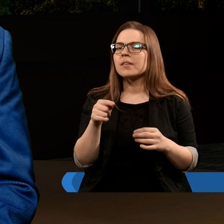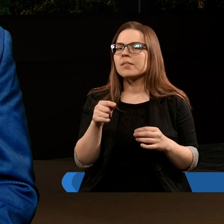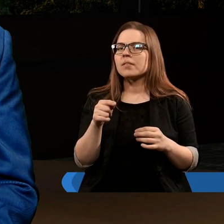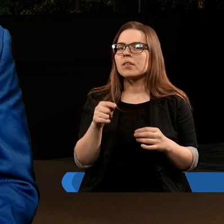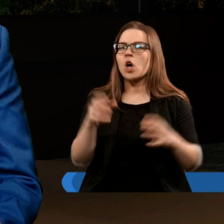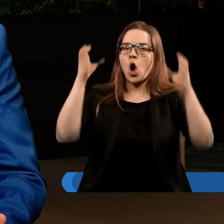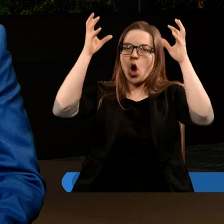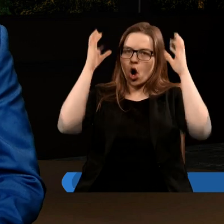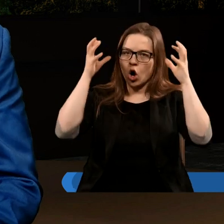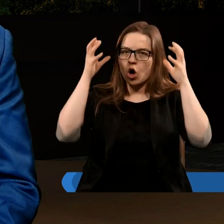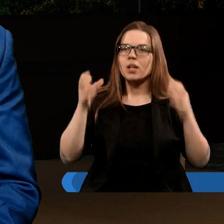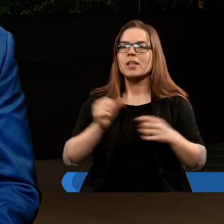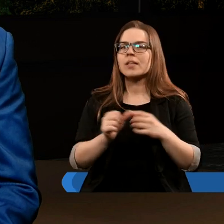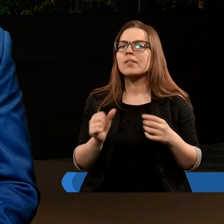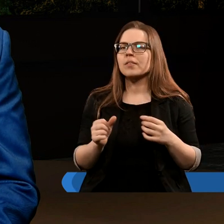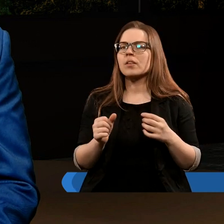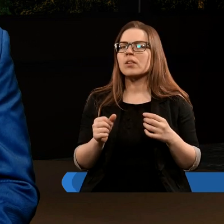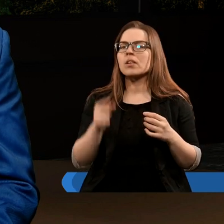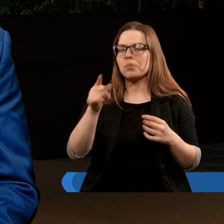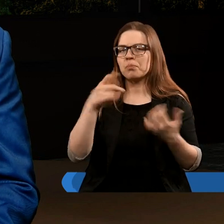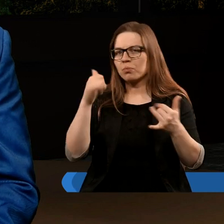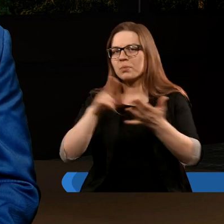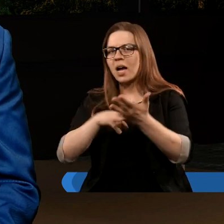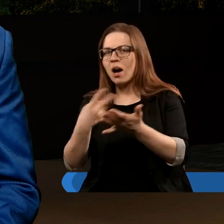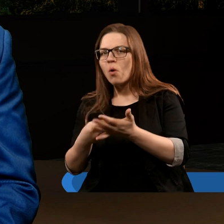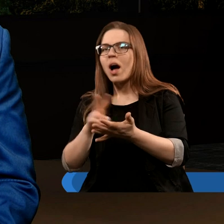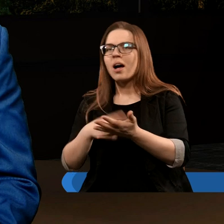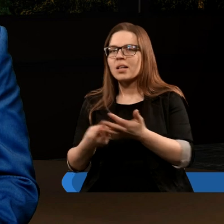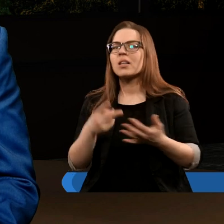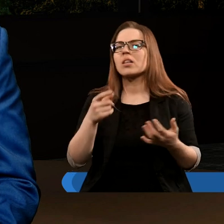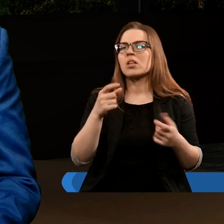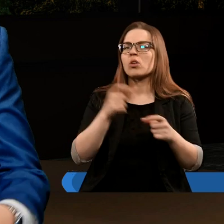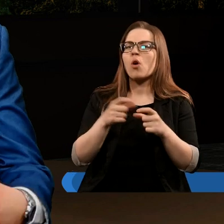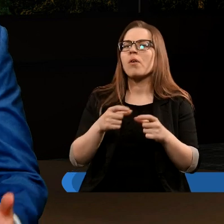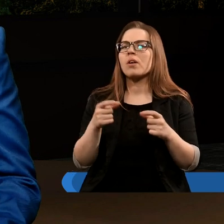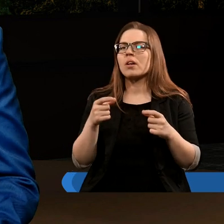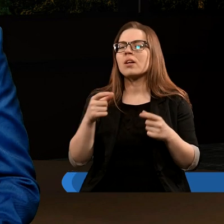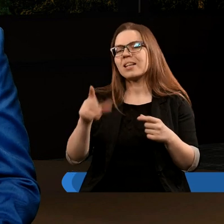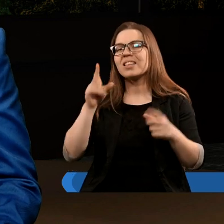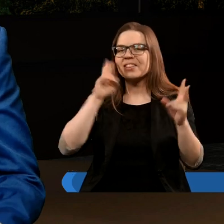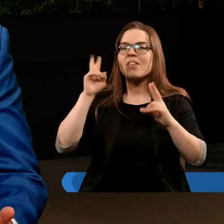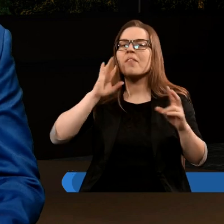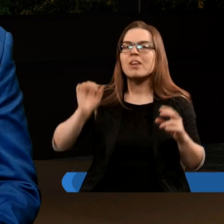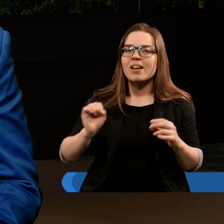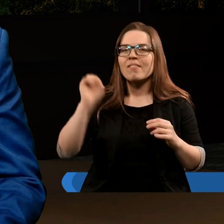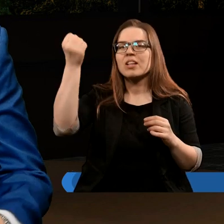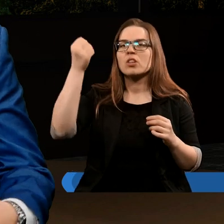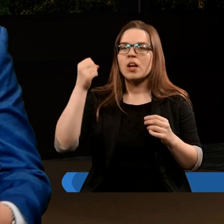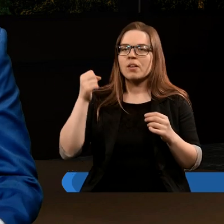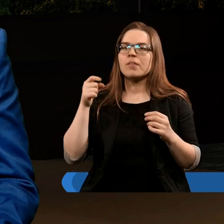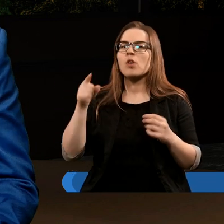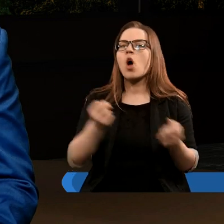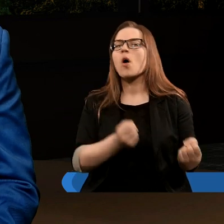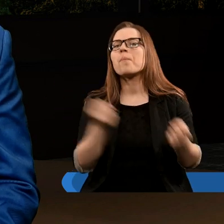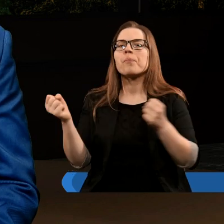jest korona. W naszych polskich przekładach greckie słowo Stephanos, wieniec zwycięstwa, ale tak czy siak została